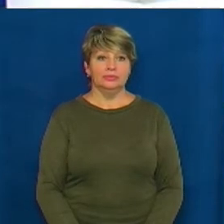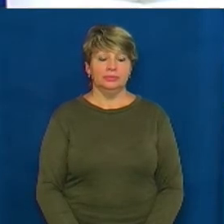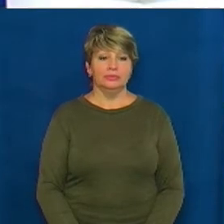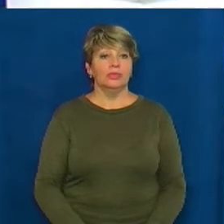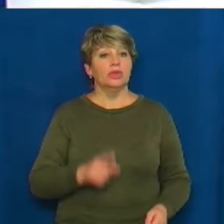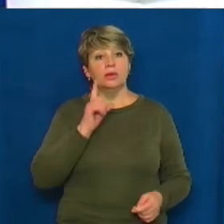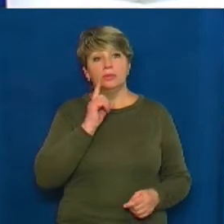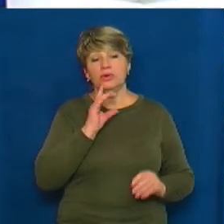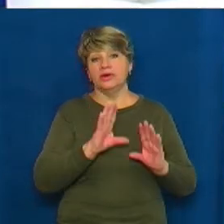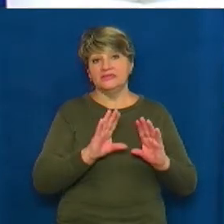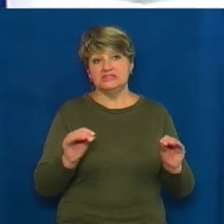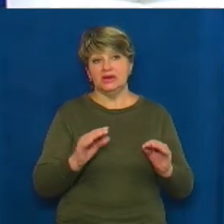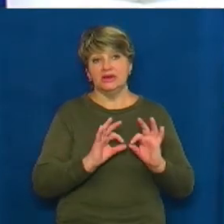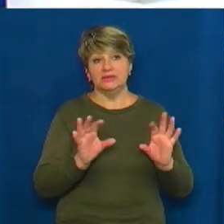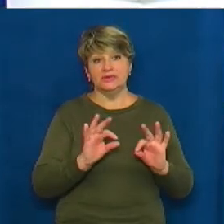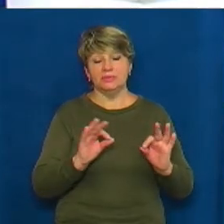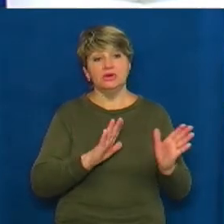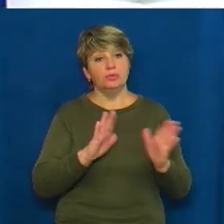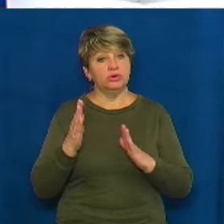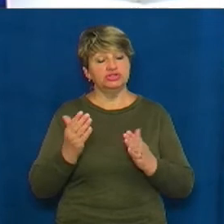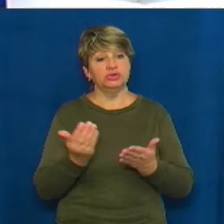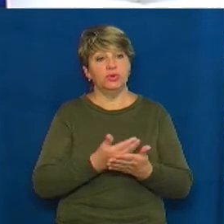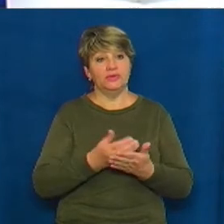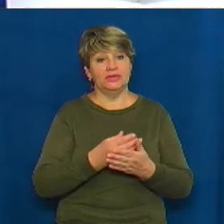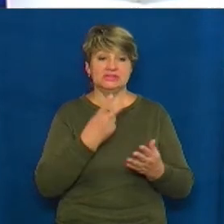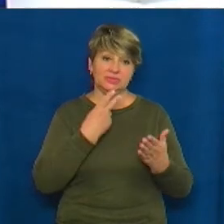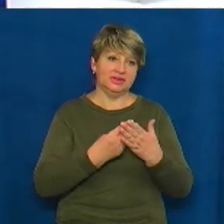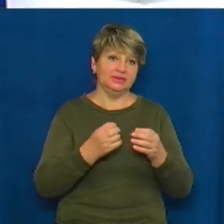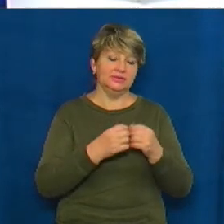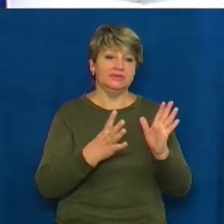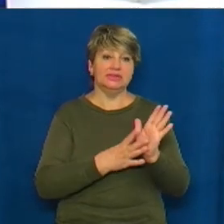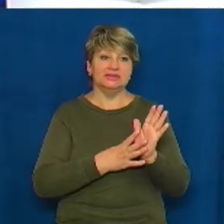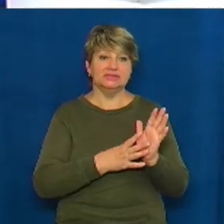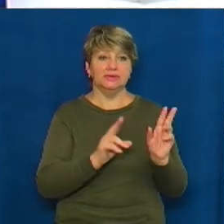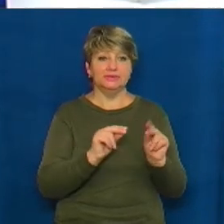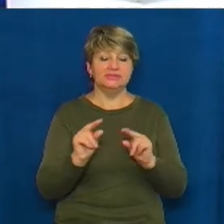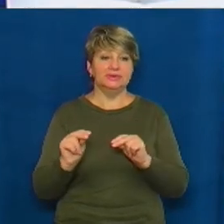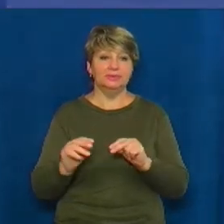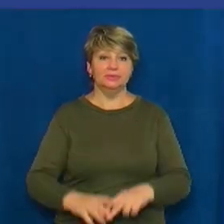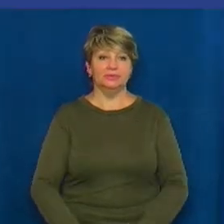І на цю годину це вся інформація. Більше новин дивіться у випуску о 19-й. Побачимось.